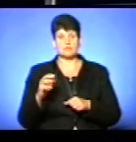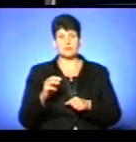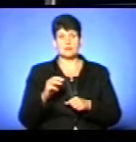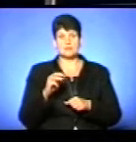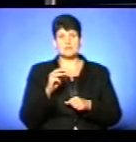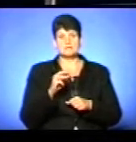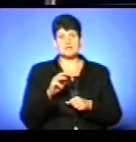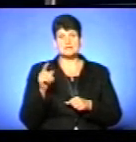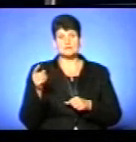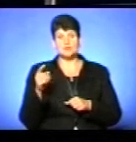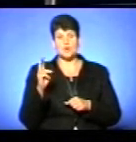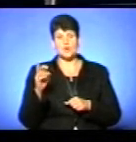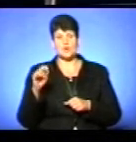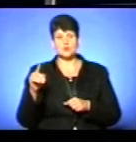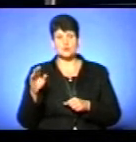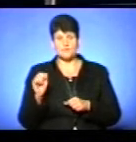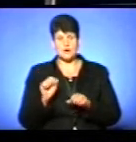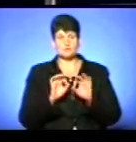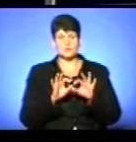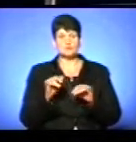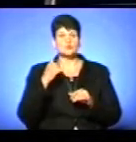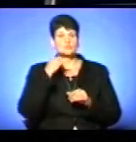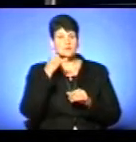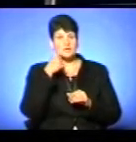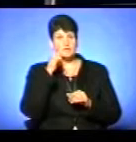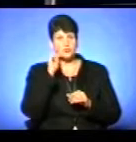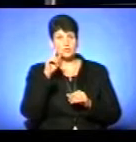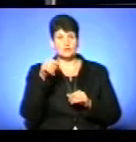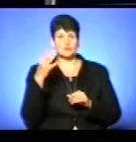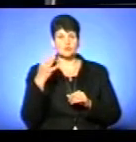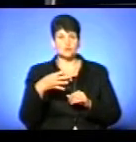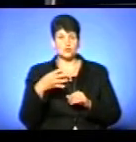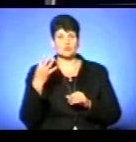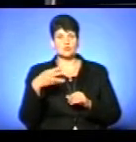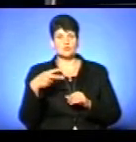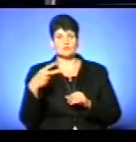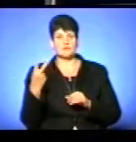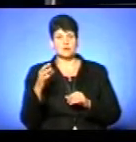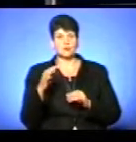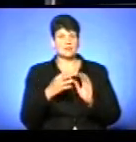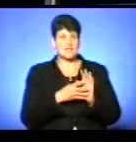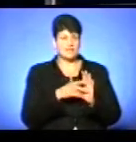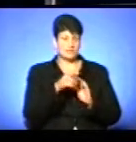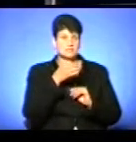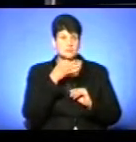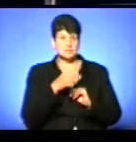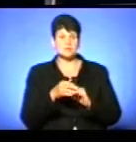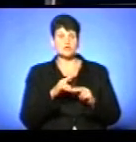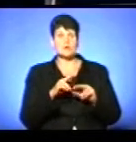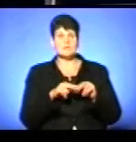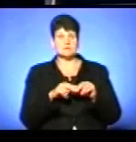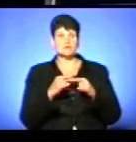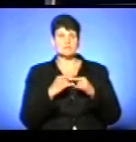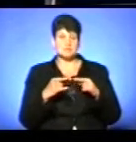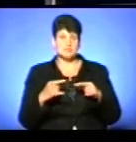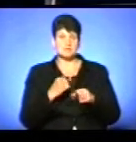Люндар із Тернополя розповідають, що телефонували вчора за номером 404209. І їм повідомили, що паспортний стіл